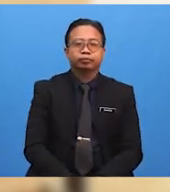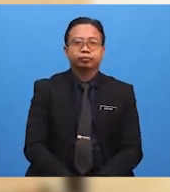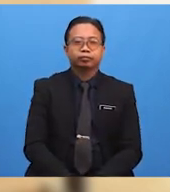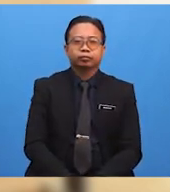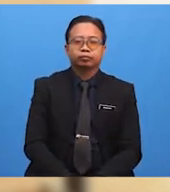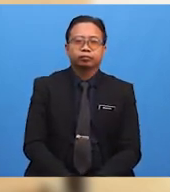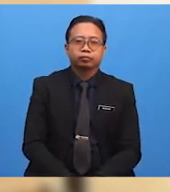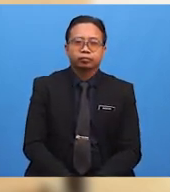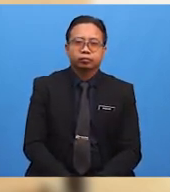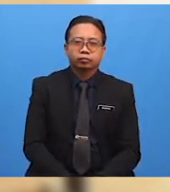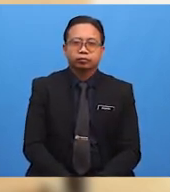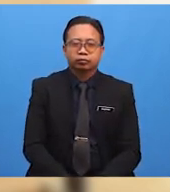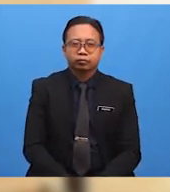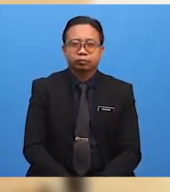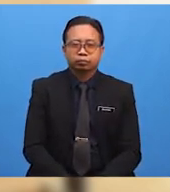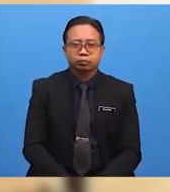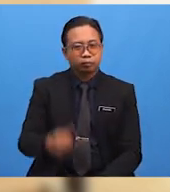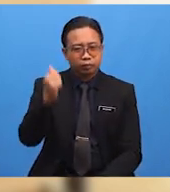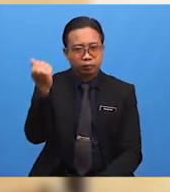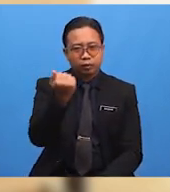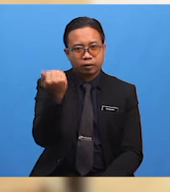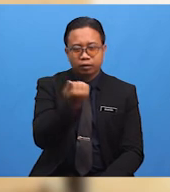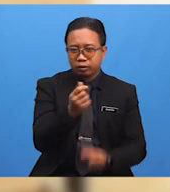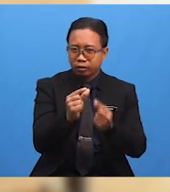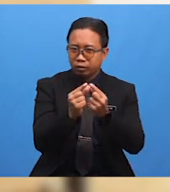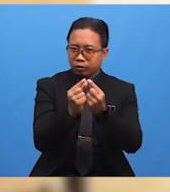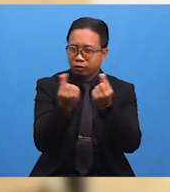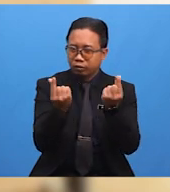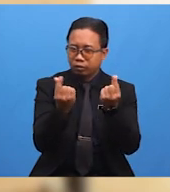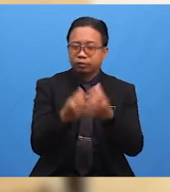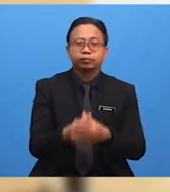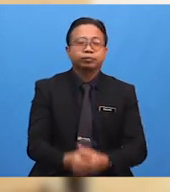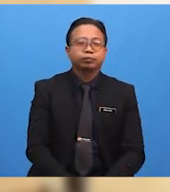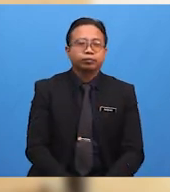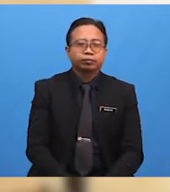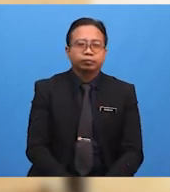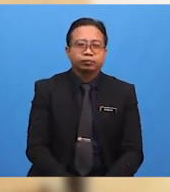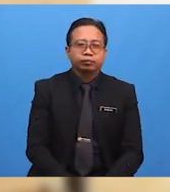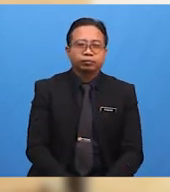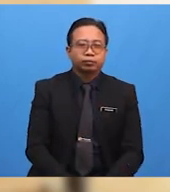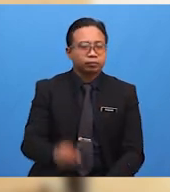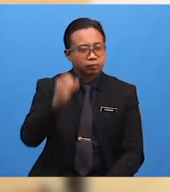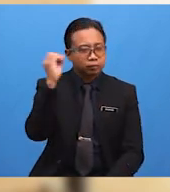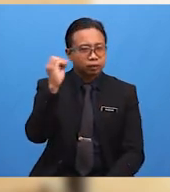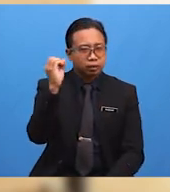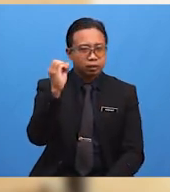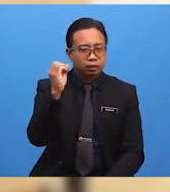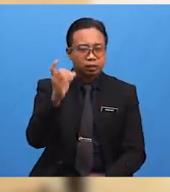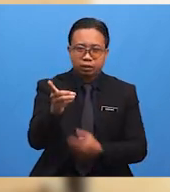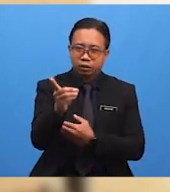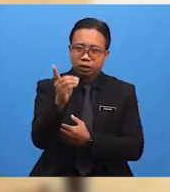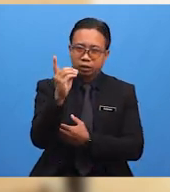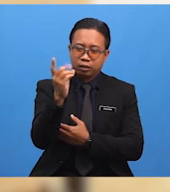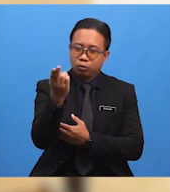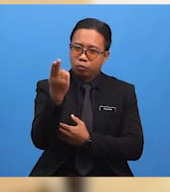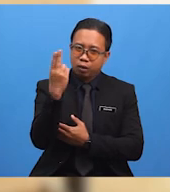La hawla wala quwata illa billah Tiada daya upaya